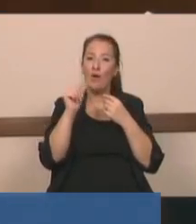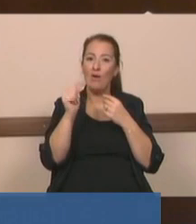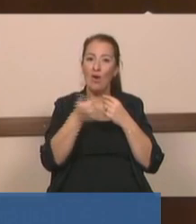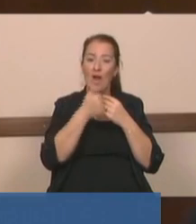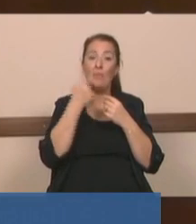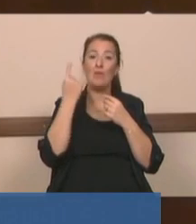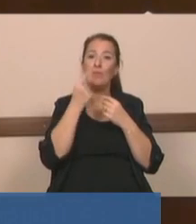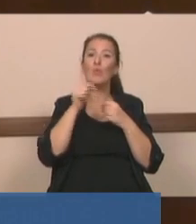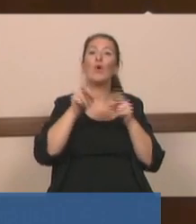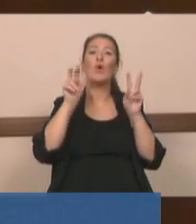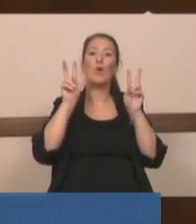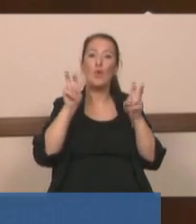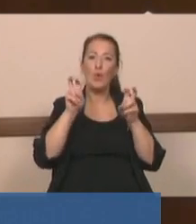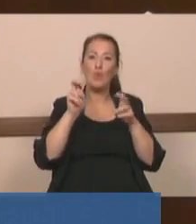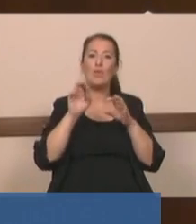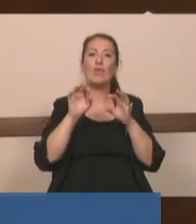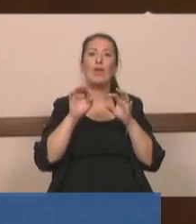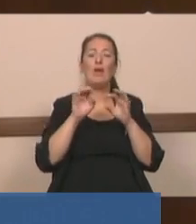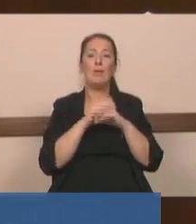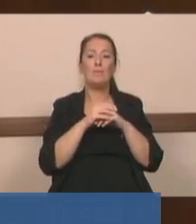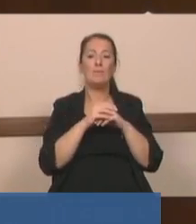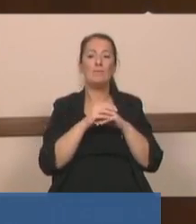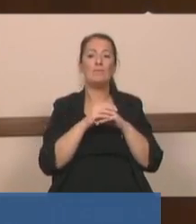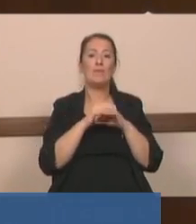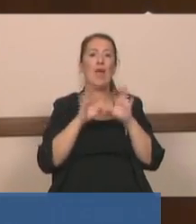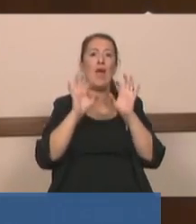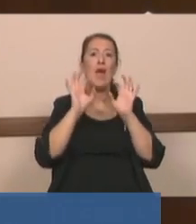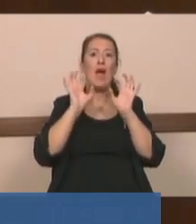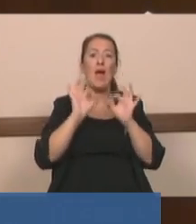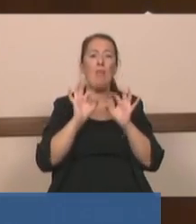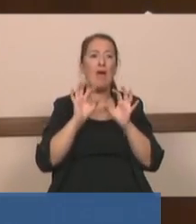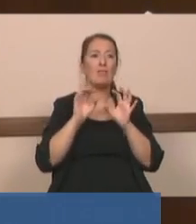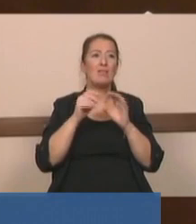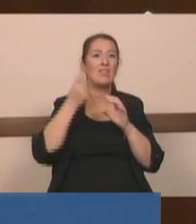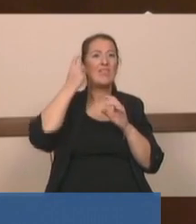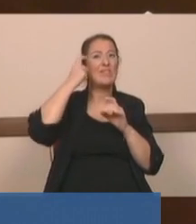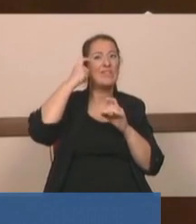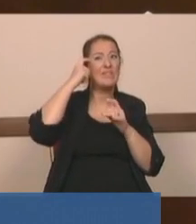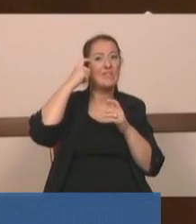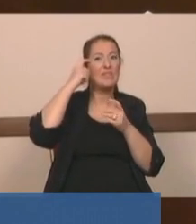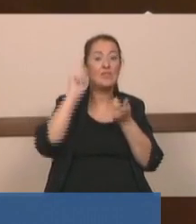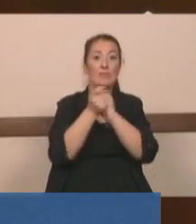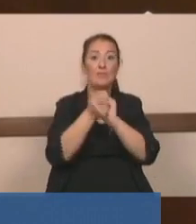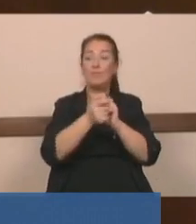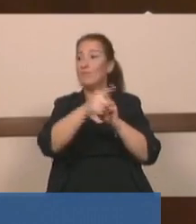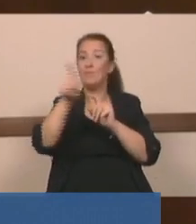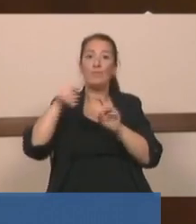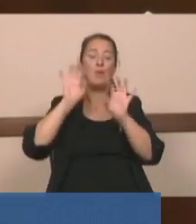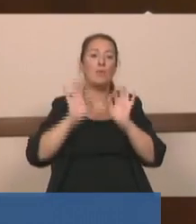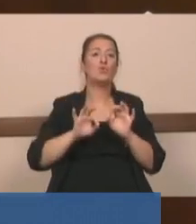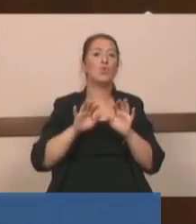hemen bir malpülasyona kalktı. Hemen algı operasyonlarına başladı. Allah Allah durup dururken